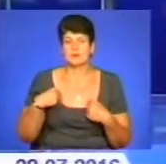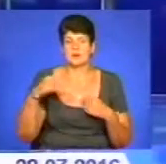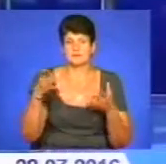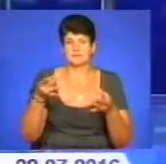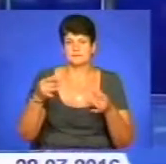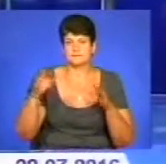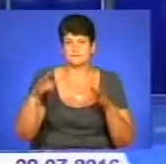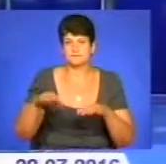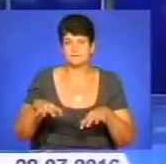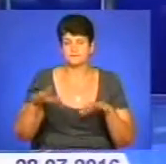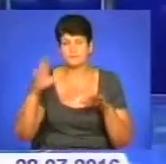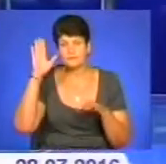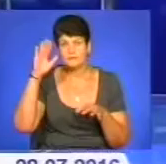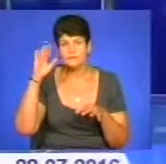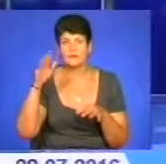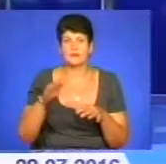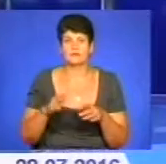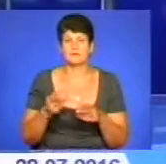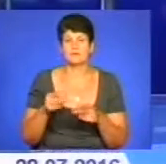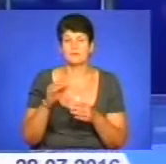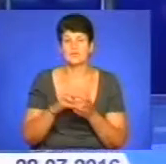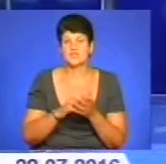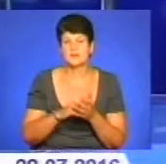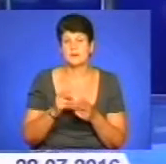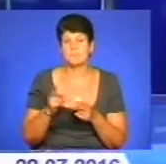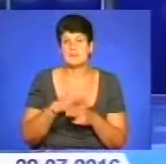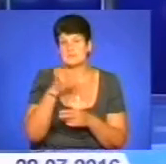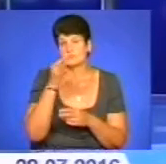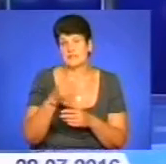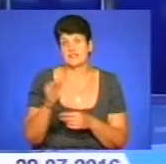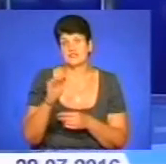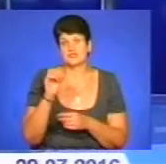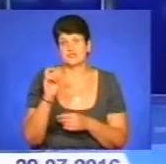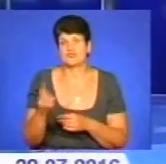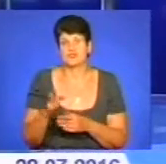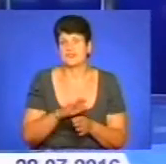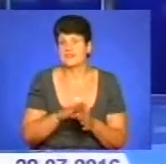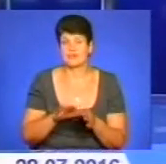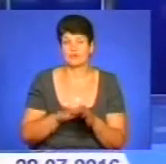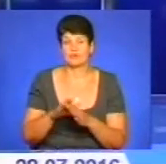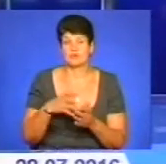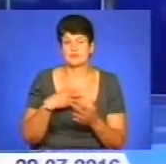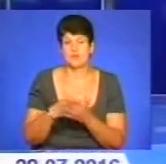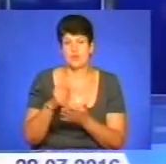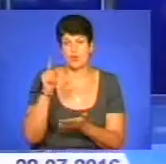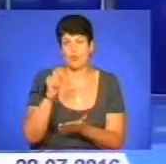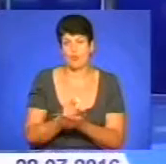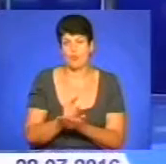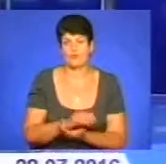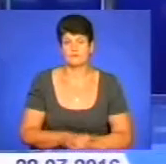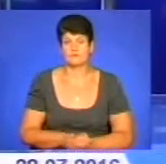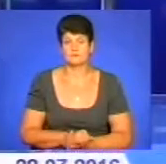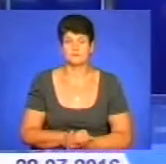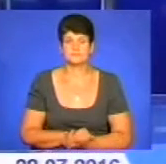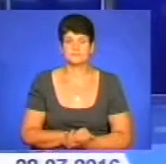Кажуть, причиною є безвідповідальність ЖЕКу, який не виконує своїх обов'язків. Детальніше наш кореспондент Владислав